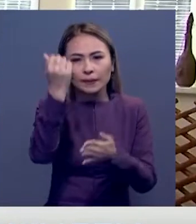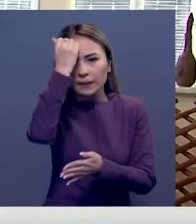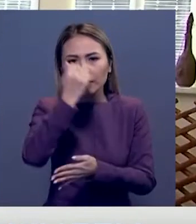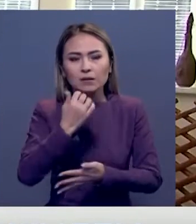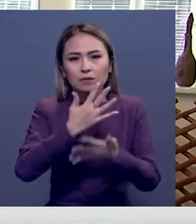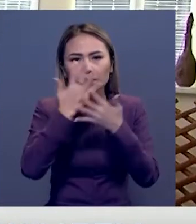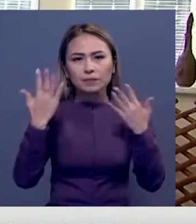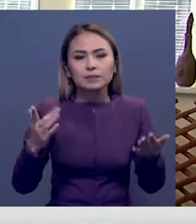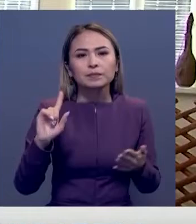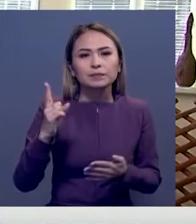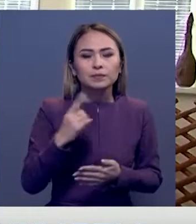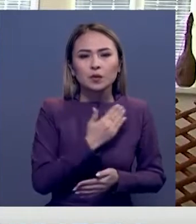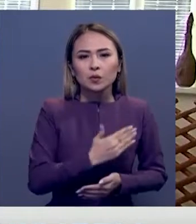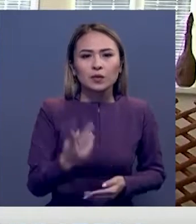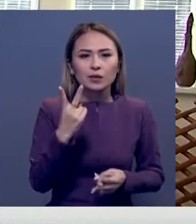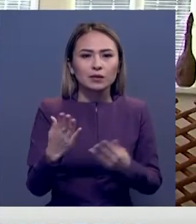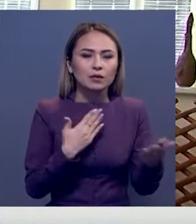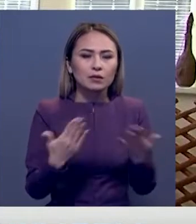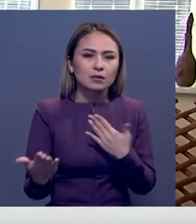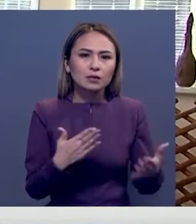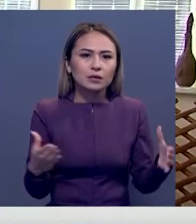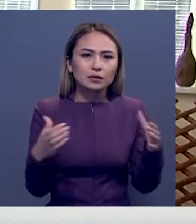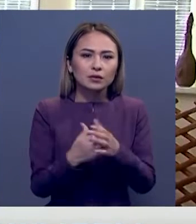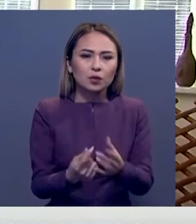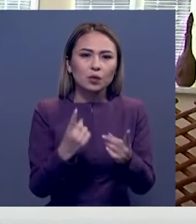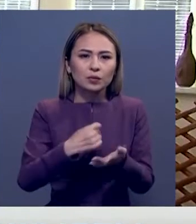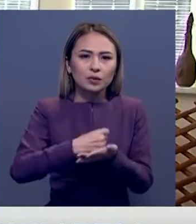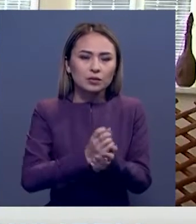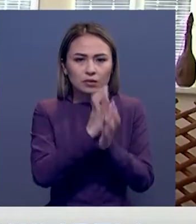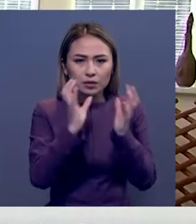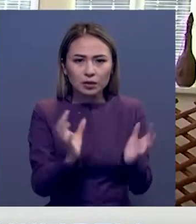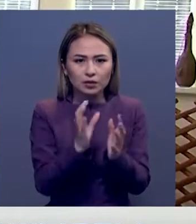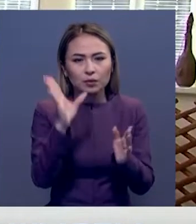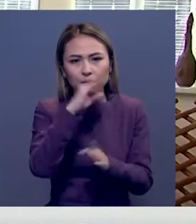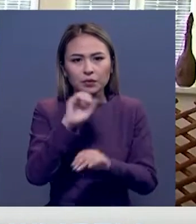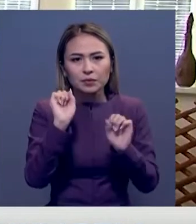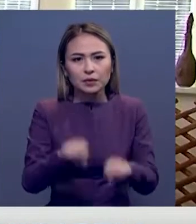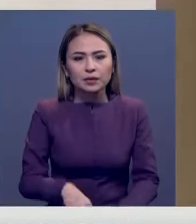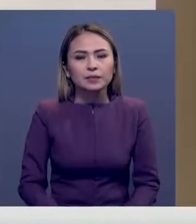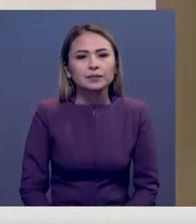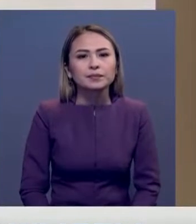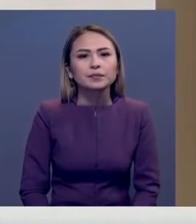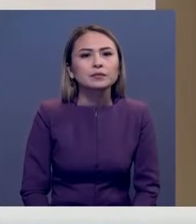сіпілдіреміз. Үткені олар екелі арасындағы қарымғатнастардың үргетасын сақтауға мөмкіндік бері болдыр.